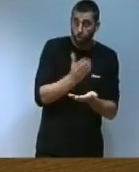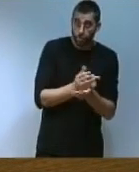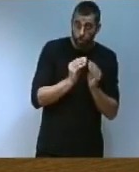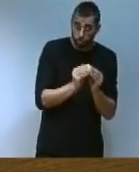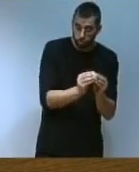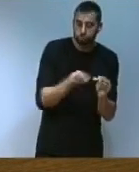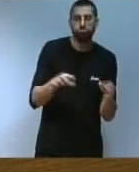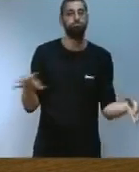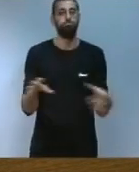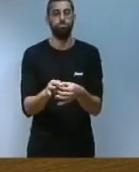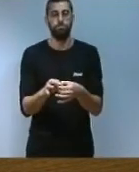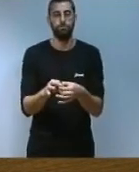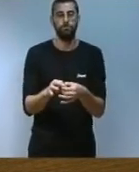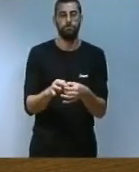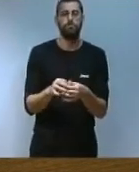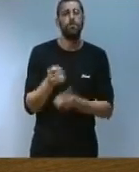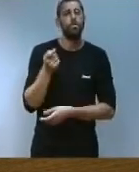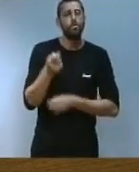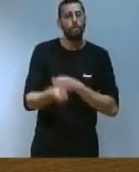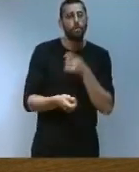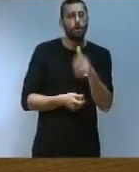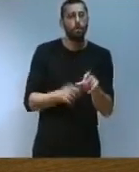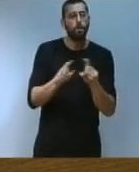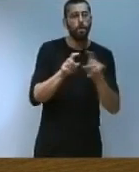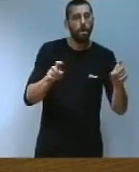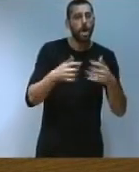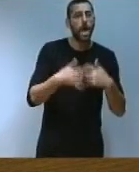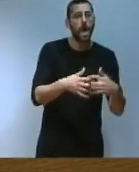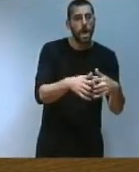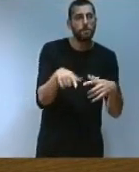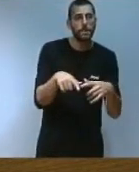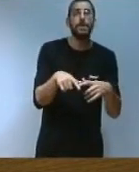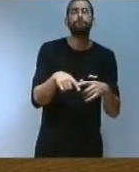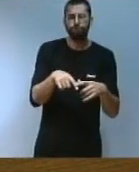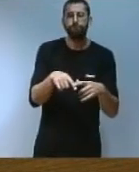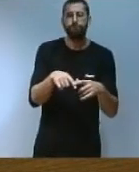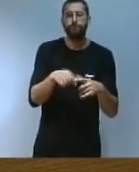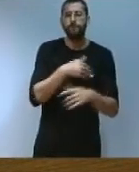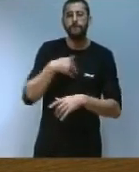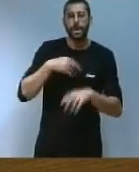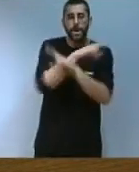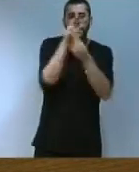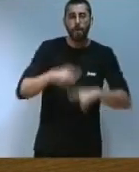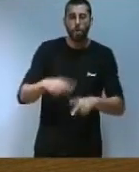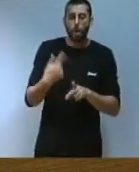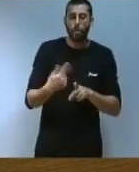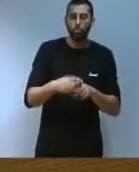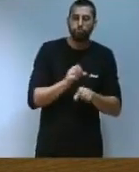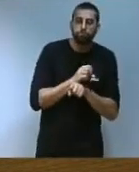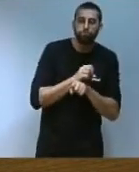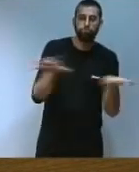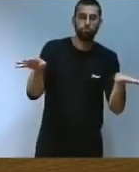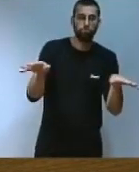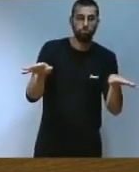decididament per a aconseguir que cada vegada més empreses enceten el repte de la internacionalització dels seus productes, serveis i